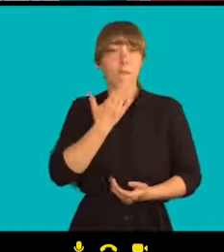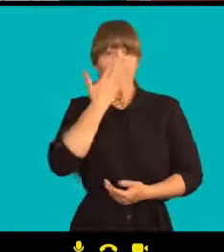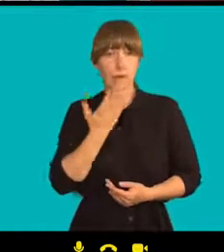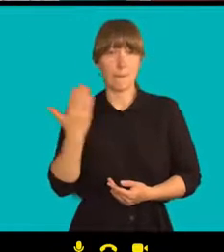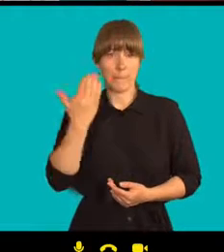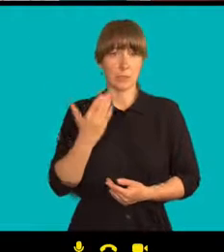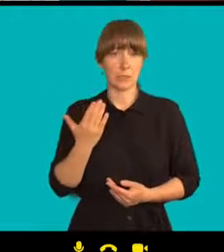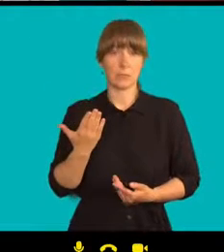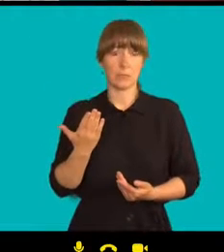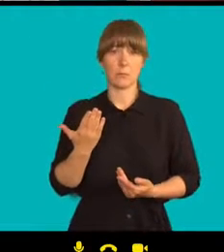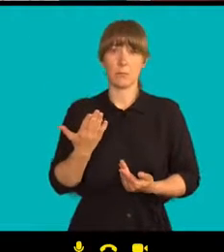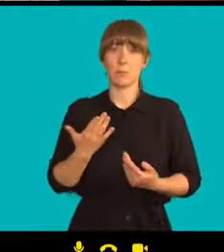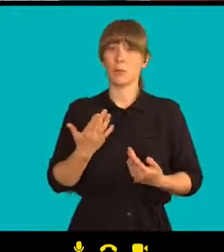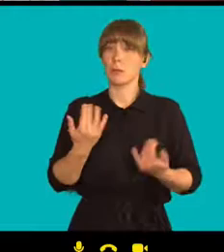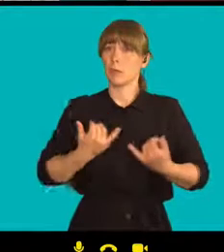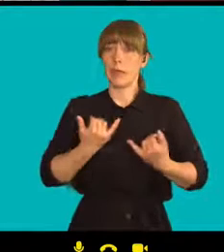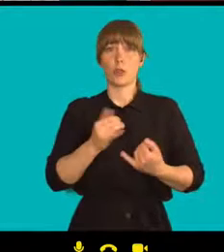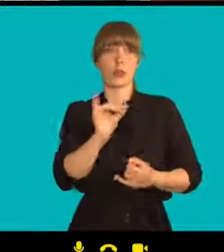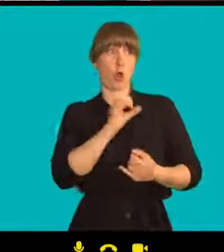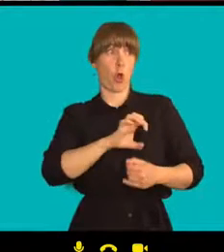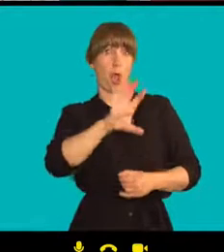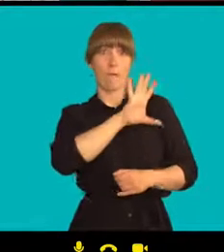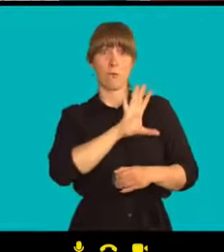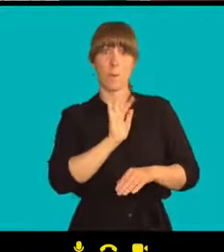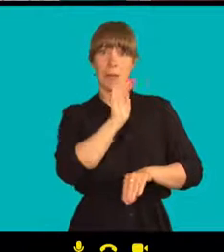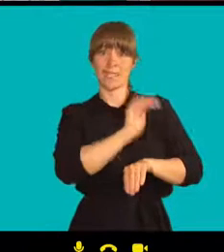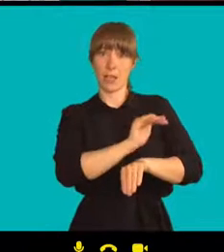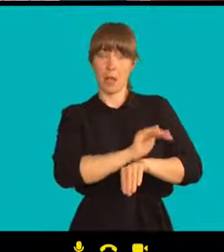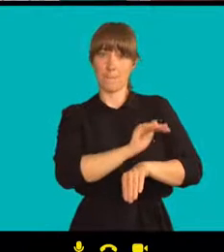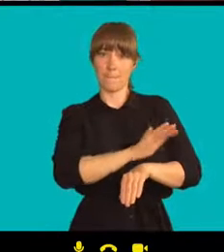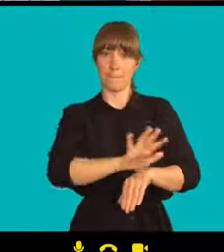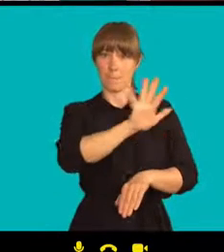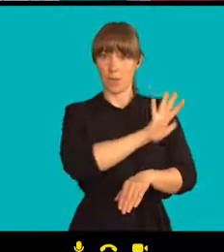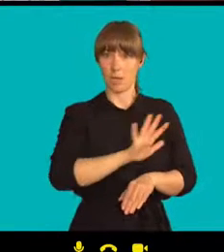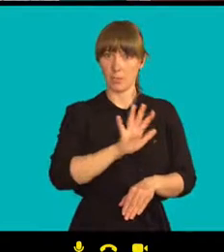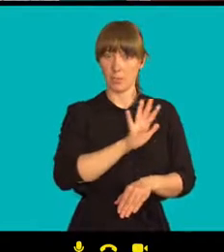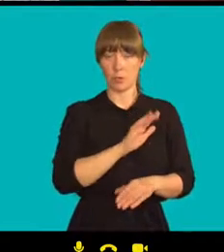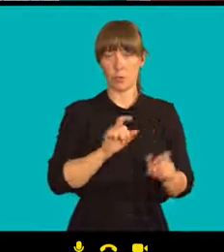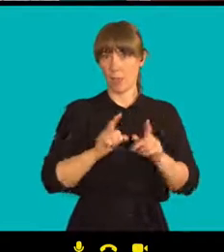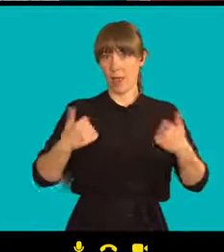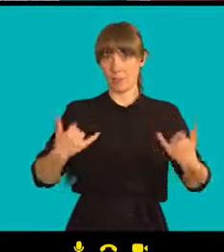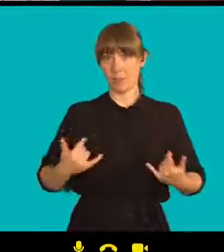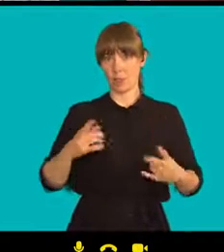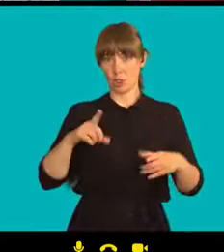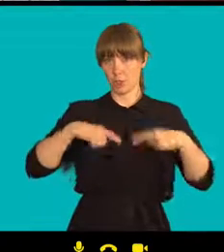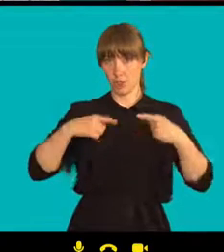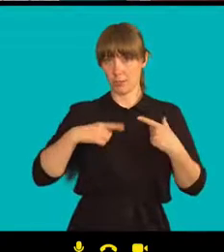Myslím, že západně Evropa má teď velký problém. Já teď žiju v Německu.